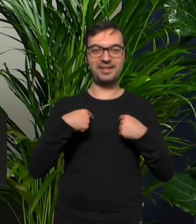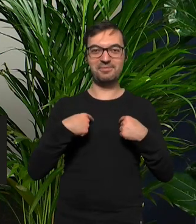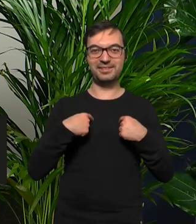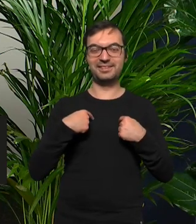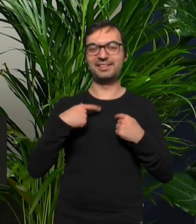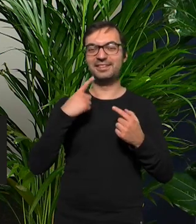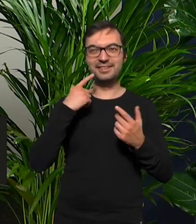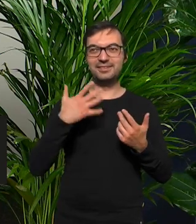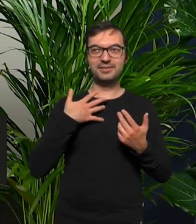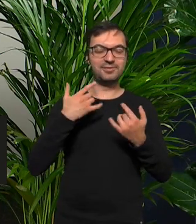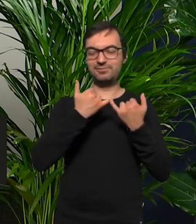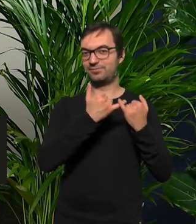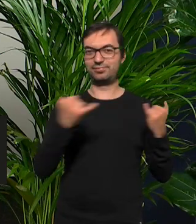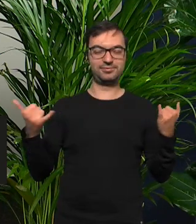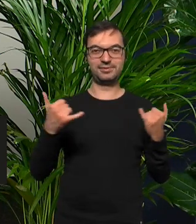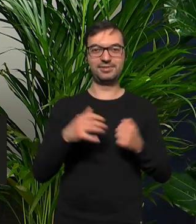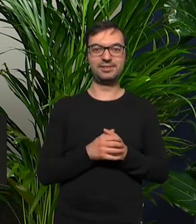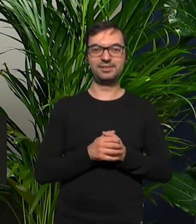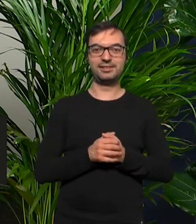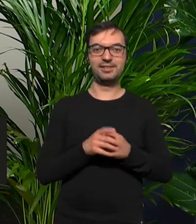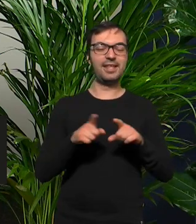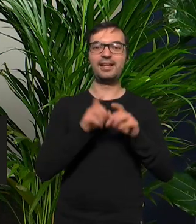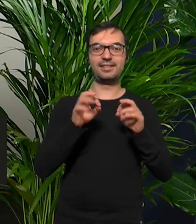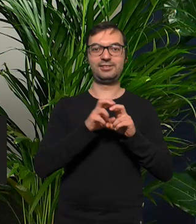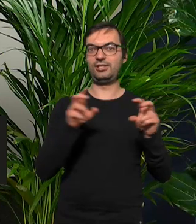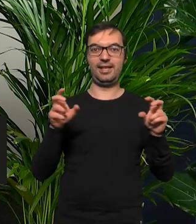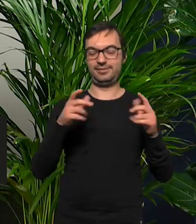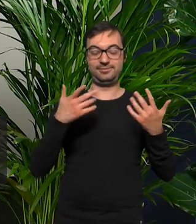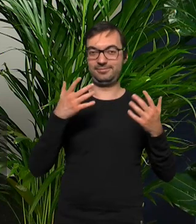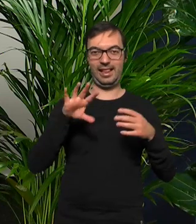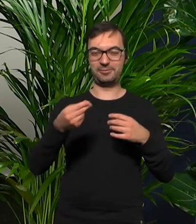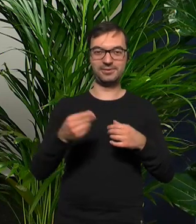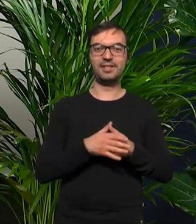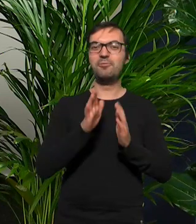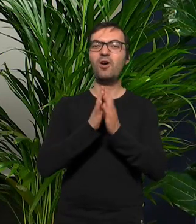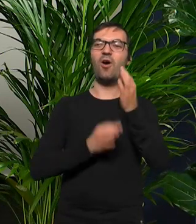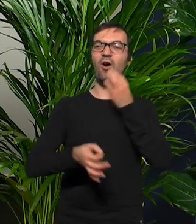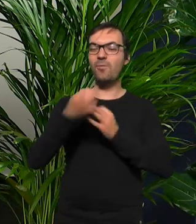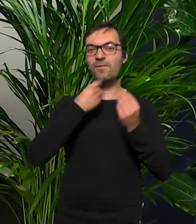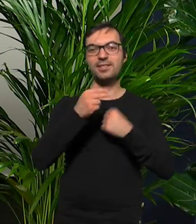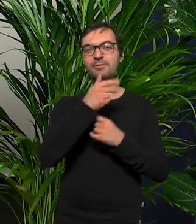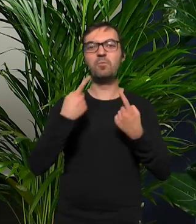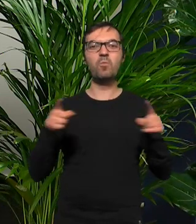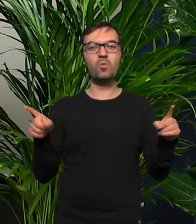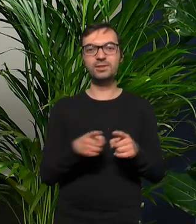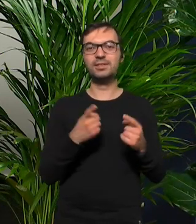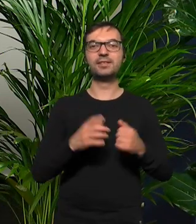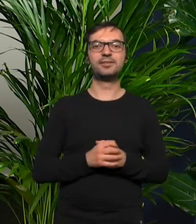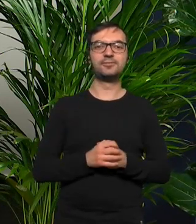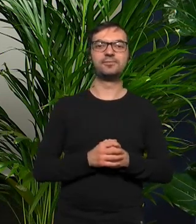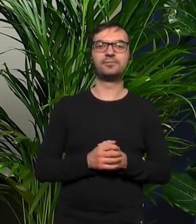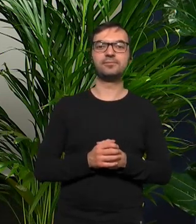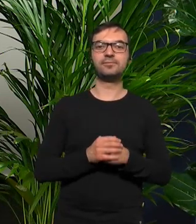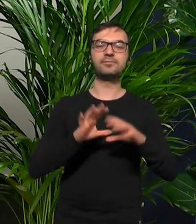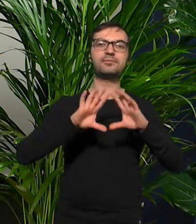tak różnorodny jak czas w którym się i nie czas w którym się znaleźliśmy w czasie pandemii opowiedz trochę o tej muzyce i o tym jak te